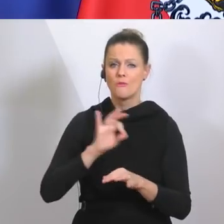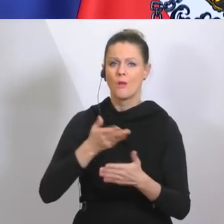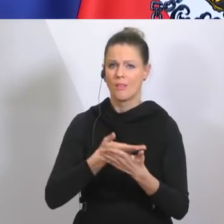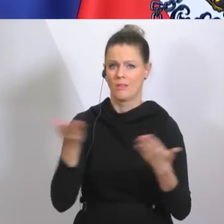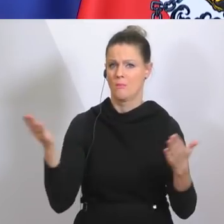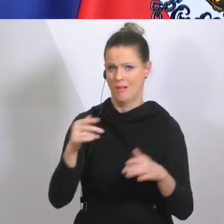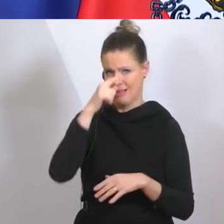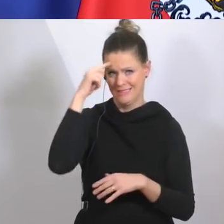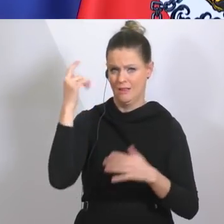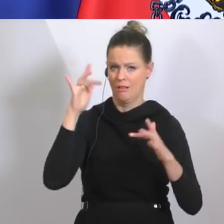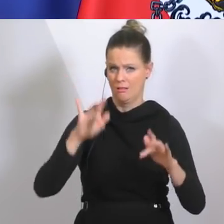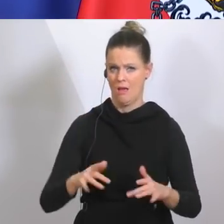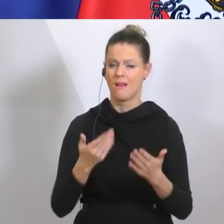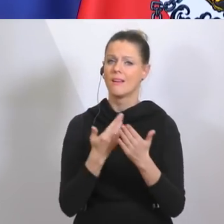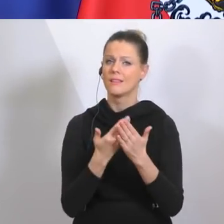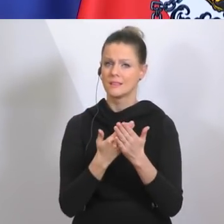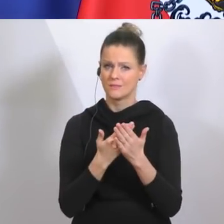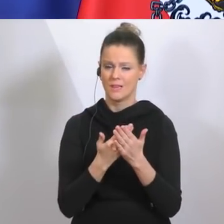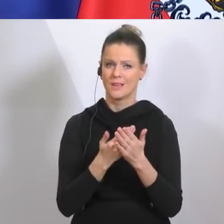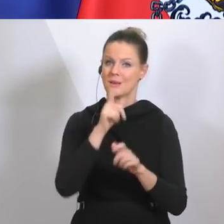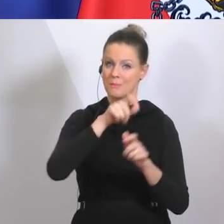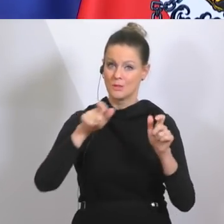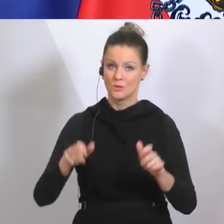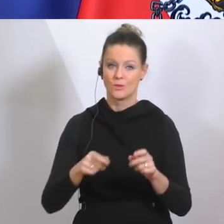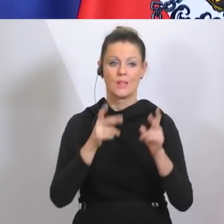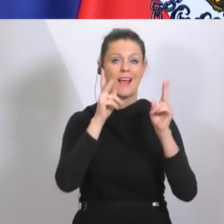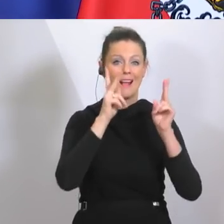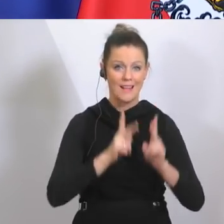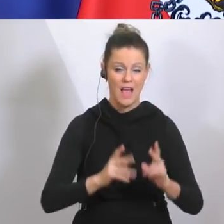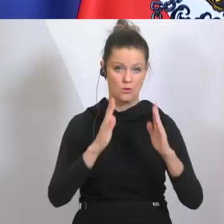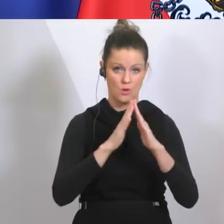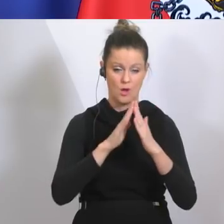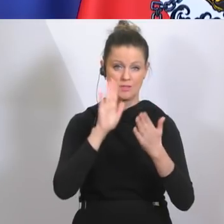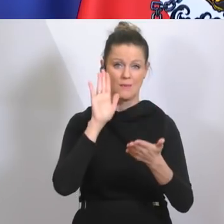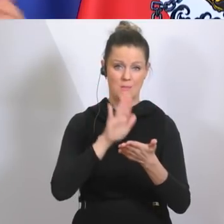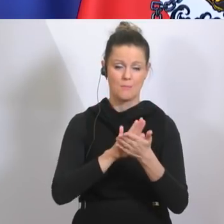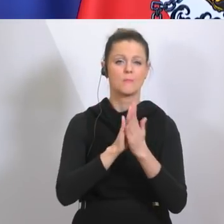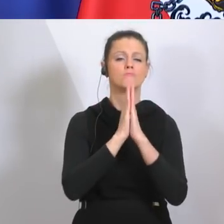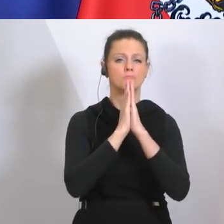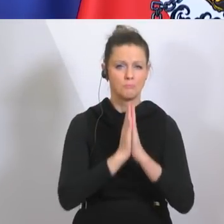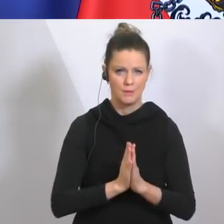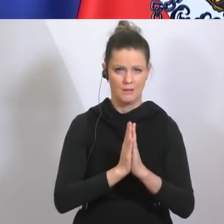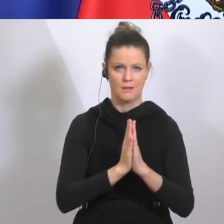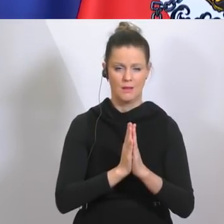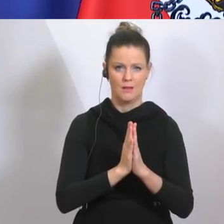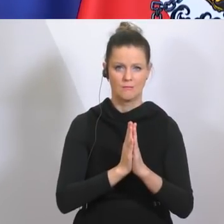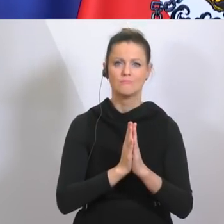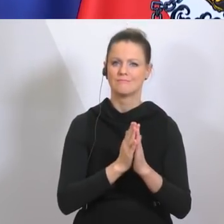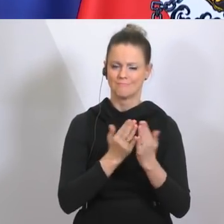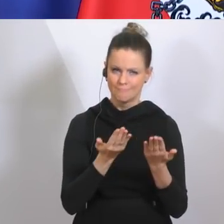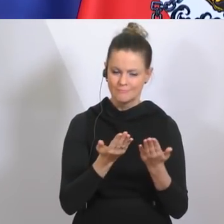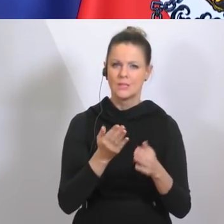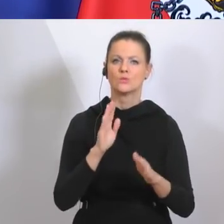doppelte Zugang. Die, die zu Hause bleiben können, unbedingt das im Rahmen der Ausnahmen